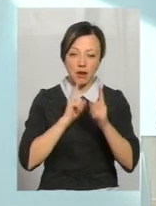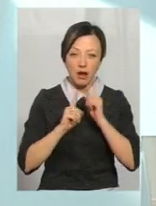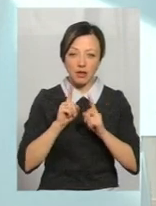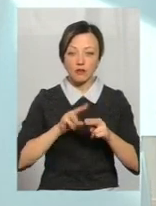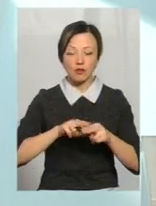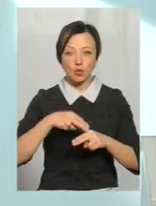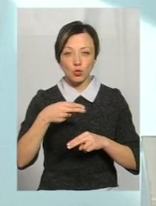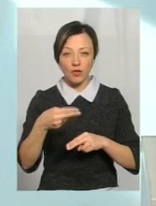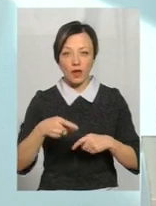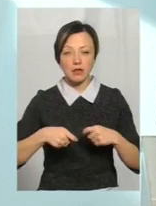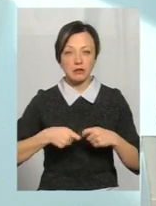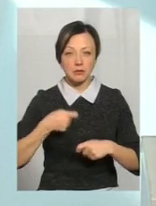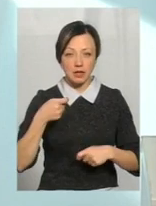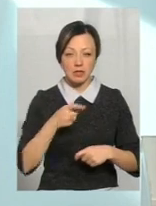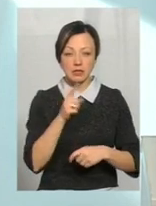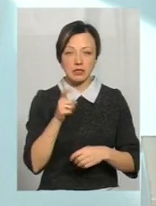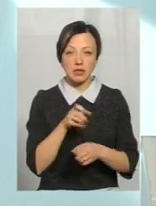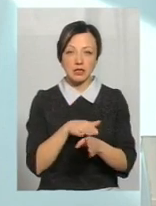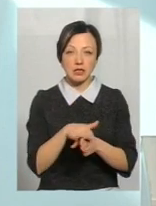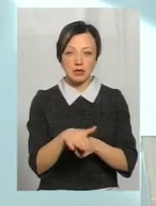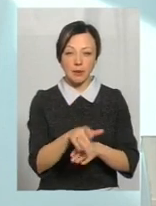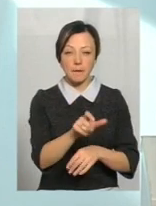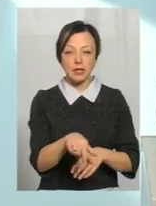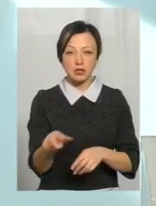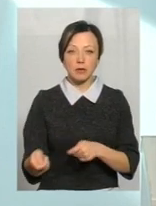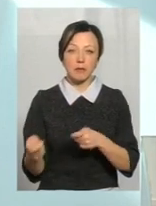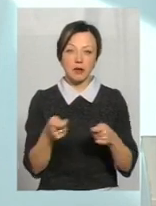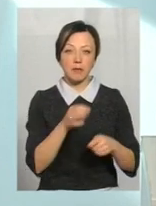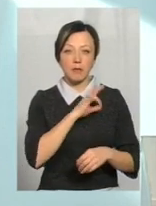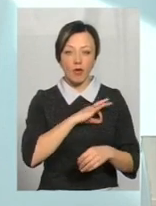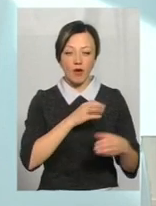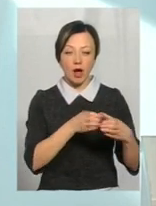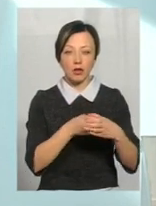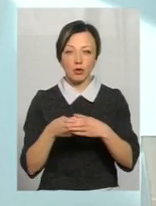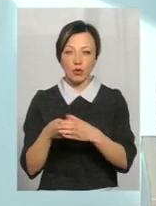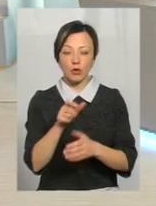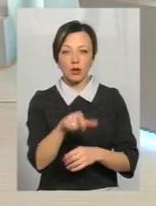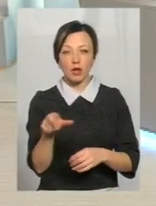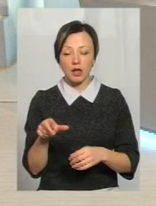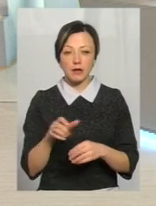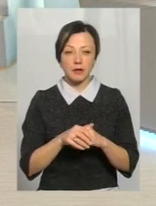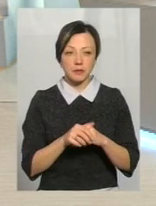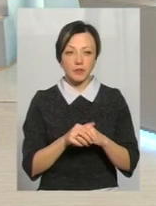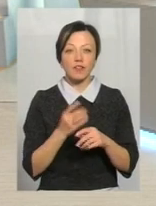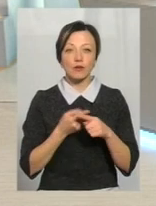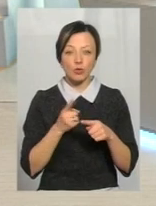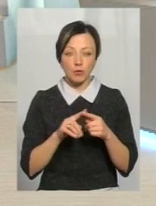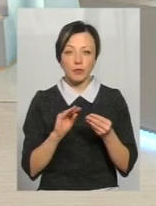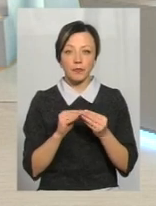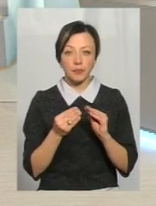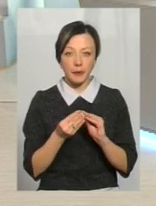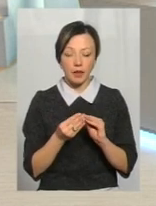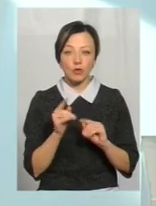вішкодування збитків за здійснення пасажирських перевезень пільгових категорій громадян. Ось в чому і колізія йде,